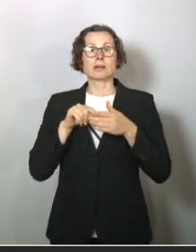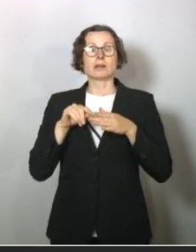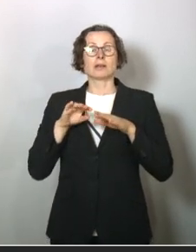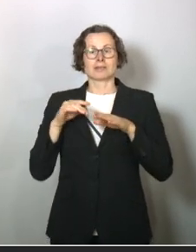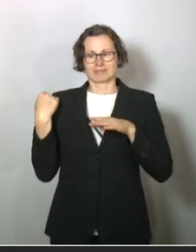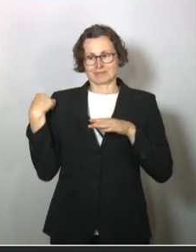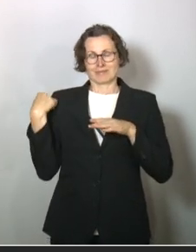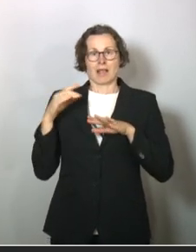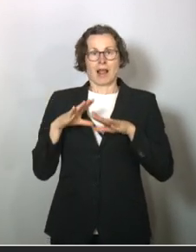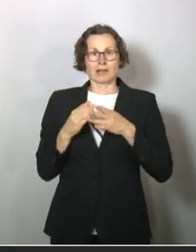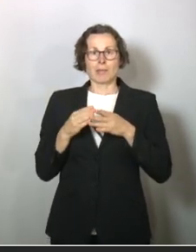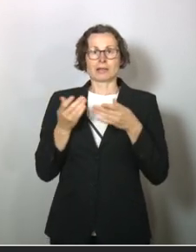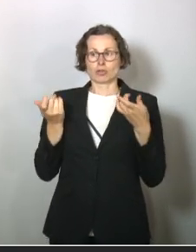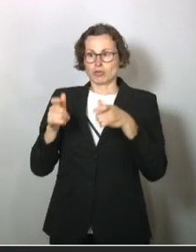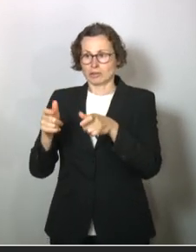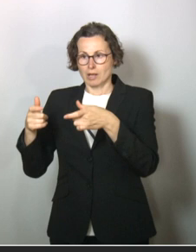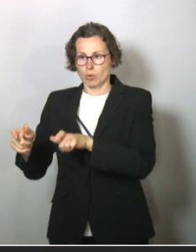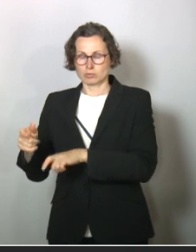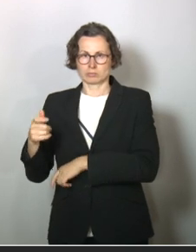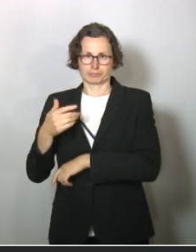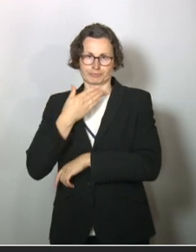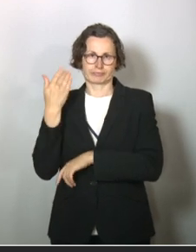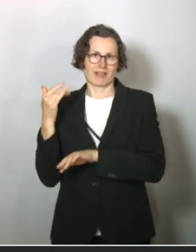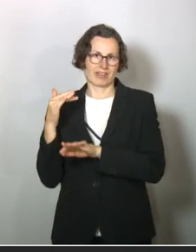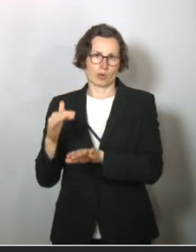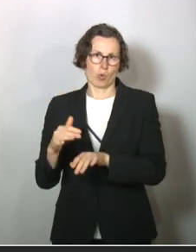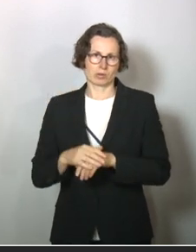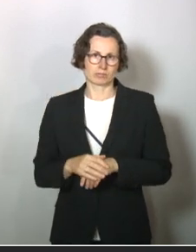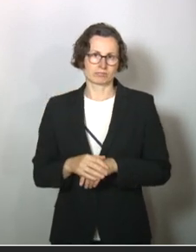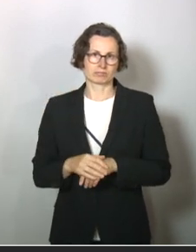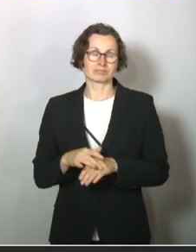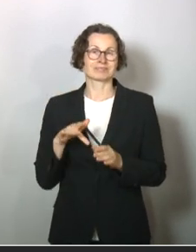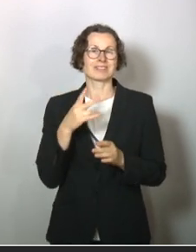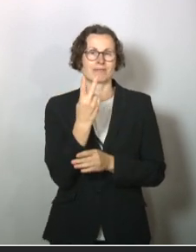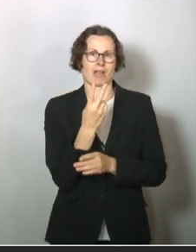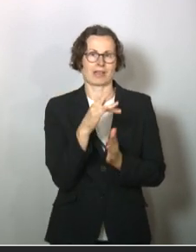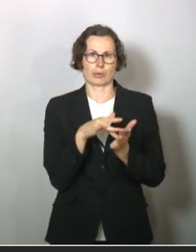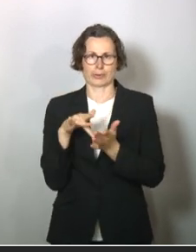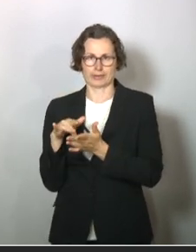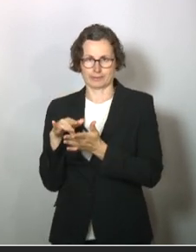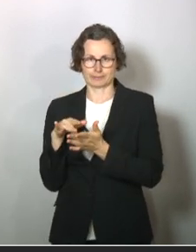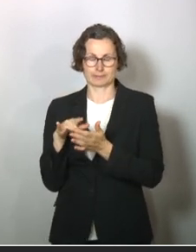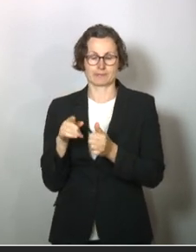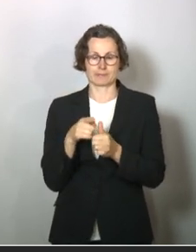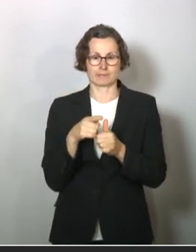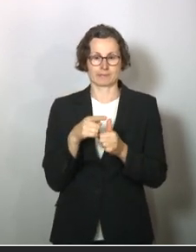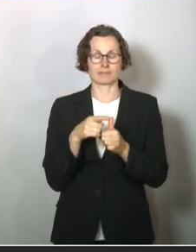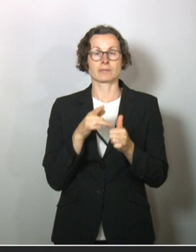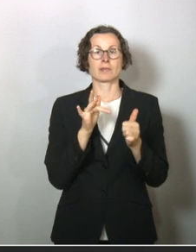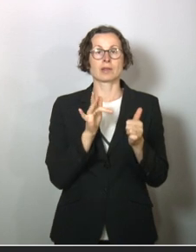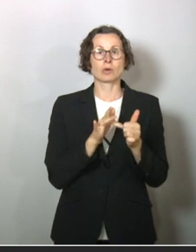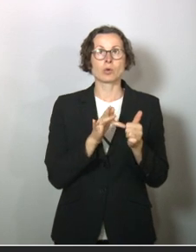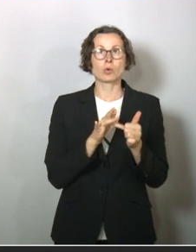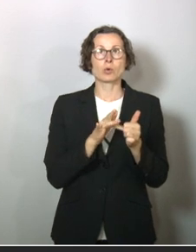Shutdown ziemlich wirkungslos war. Und zwar aus zwei Gründen. Erstens deswegen, weil der berühmte